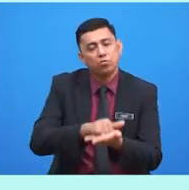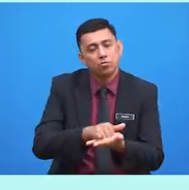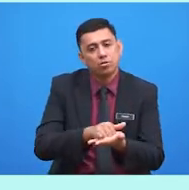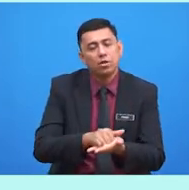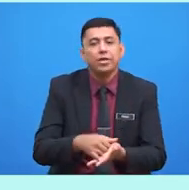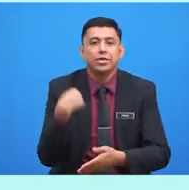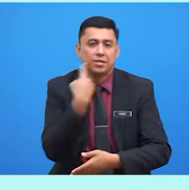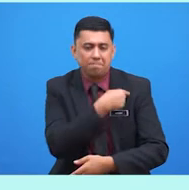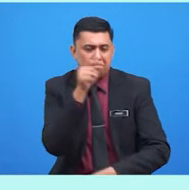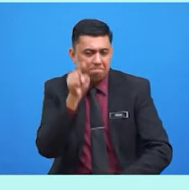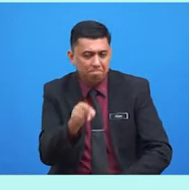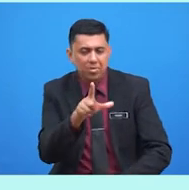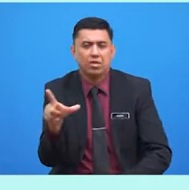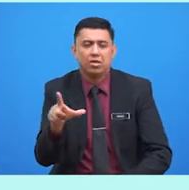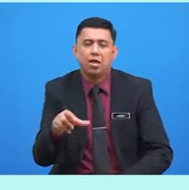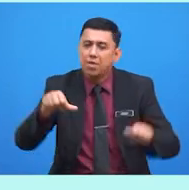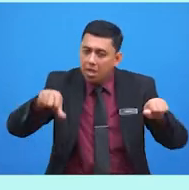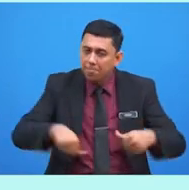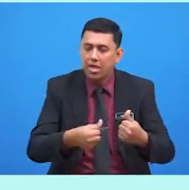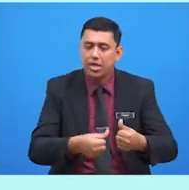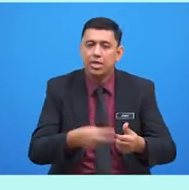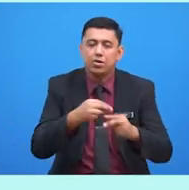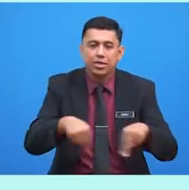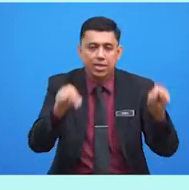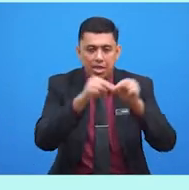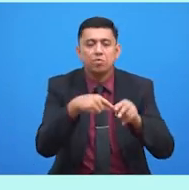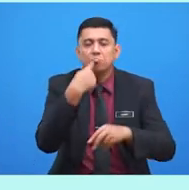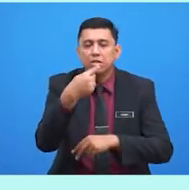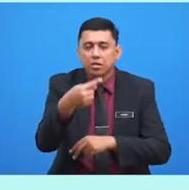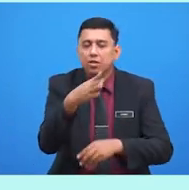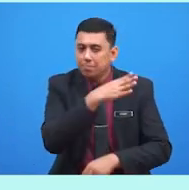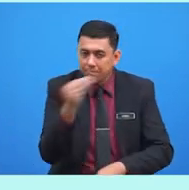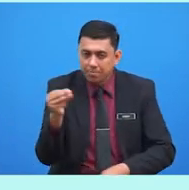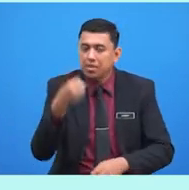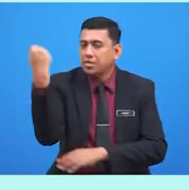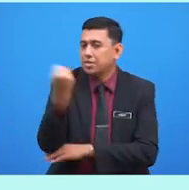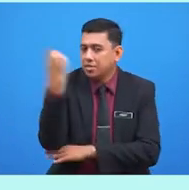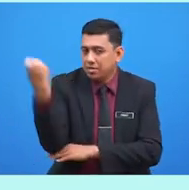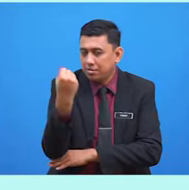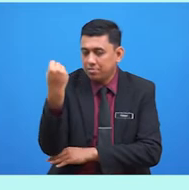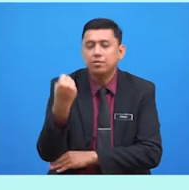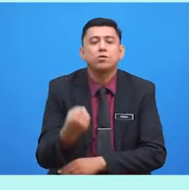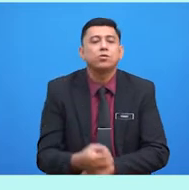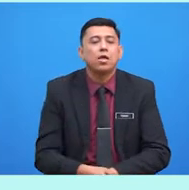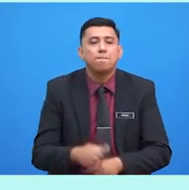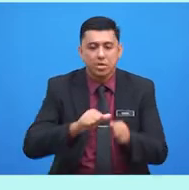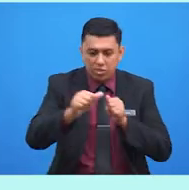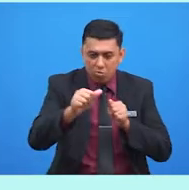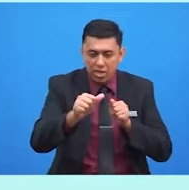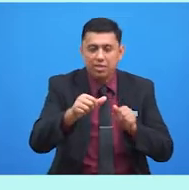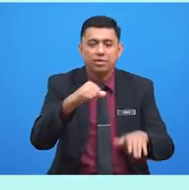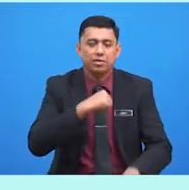kita haruslah mengamalkan nilai tersebut dan sentiasa menjauhkan